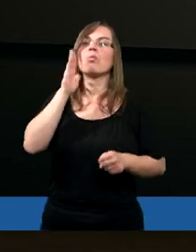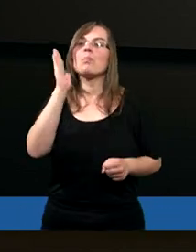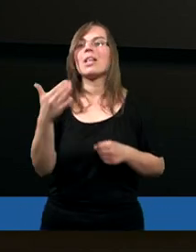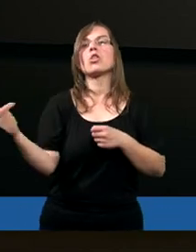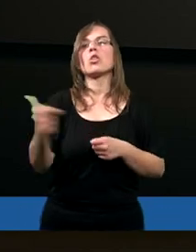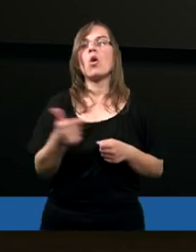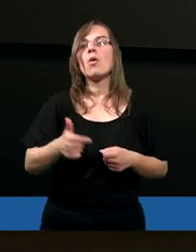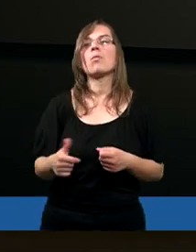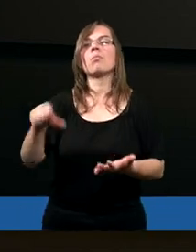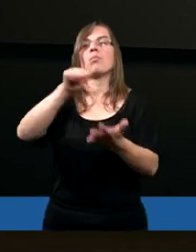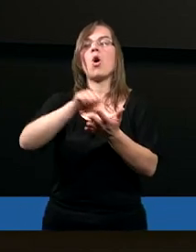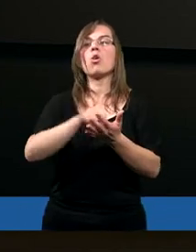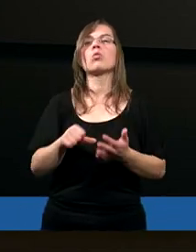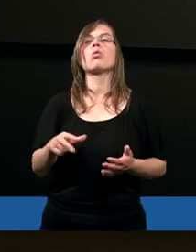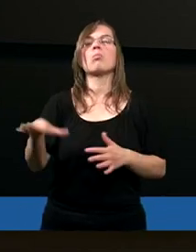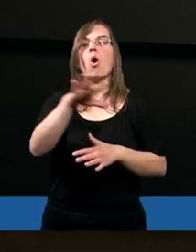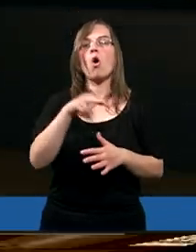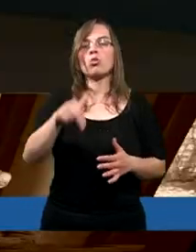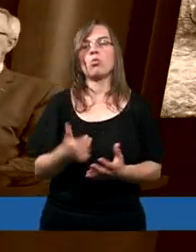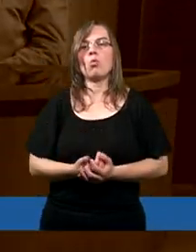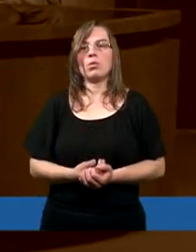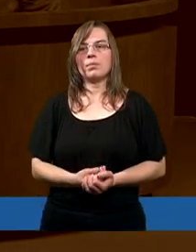będzie dotyczyło oszyłych roku.